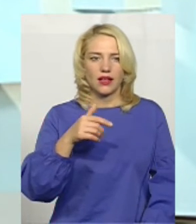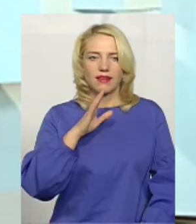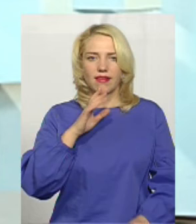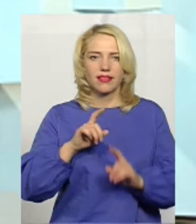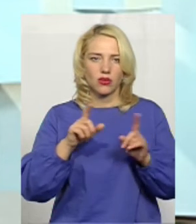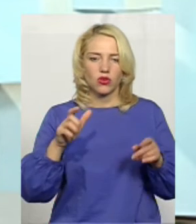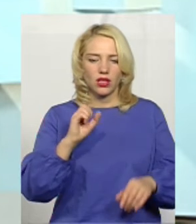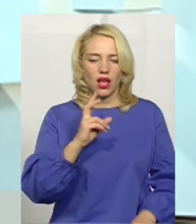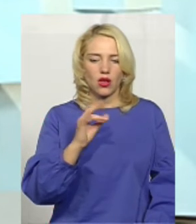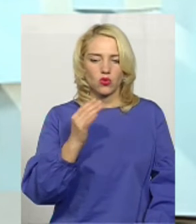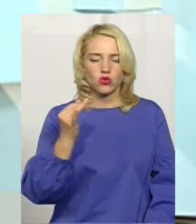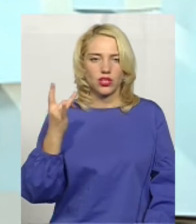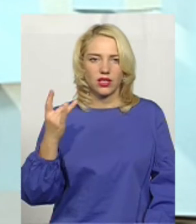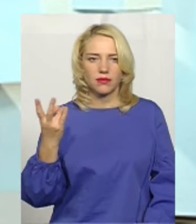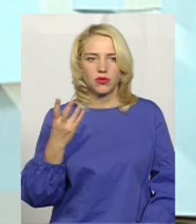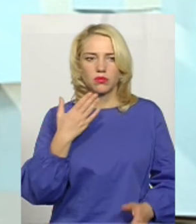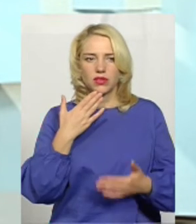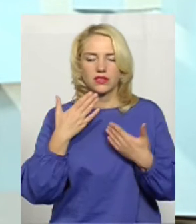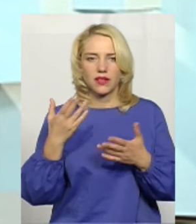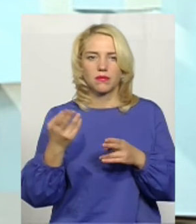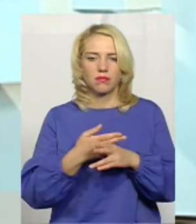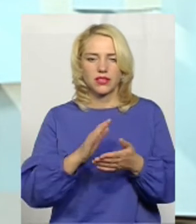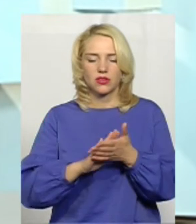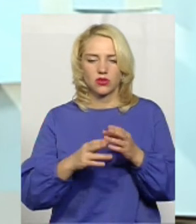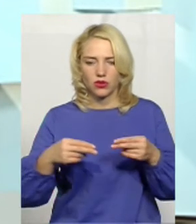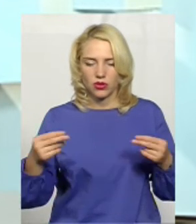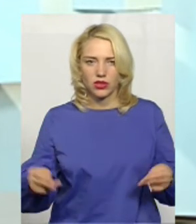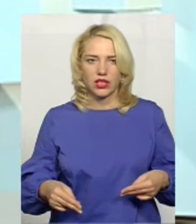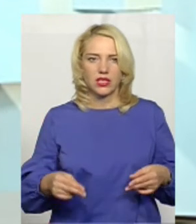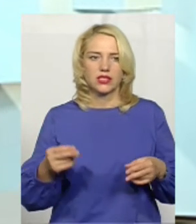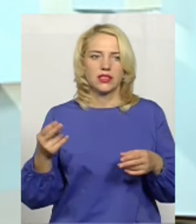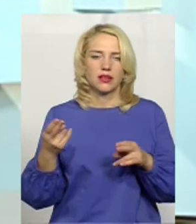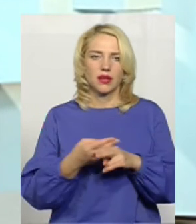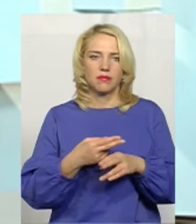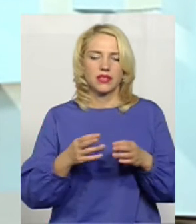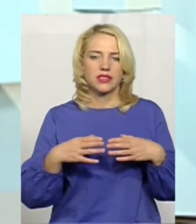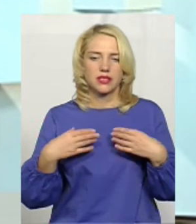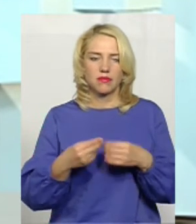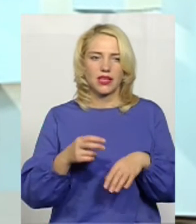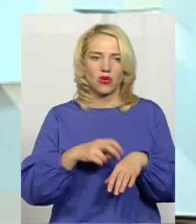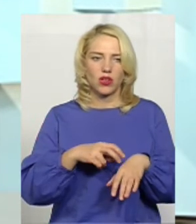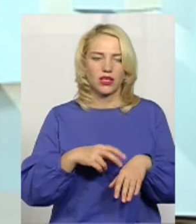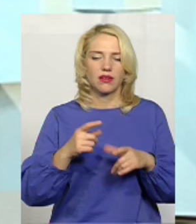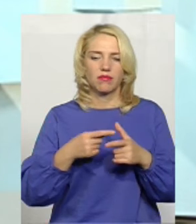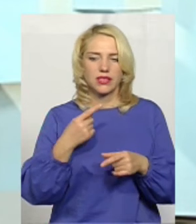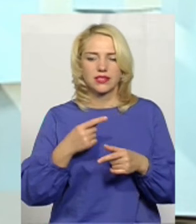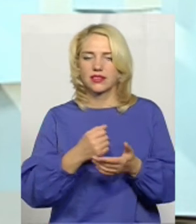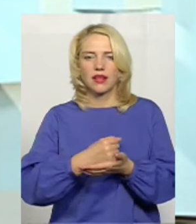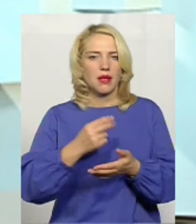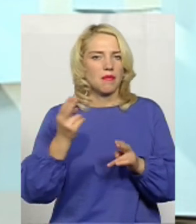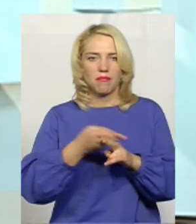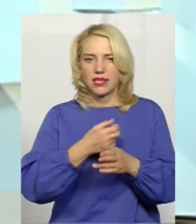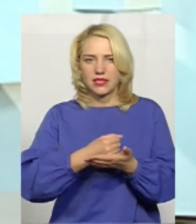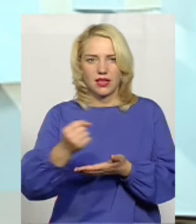звернення йде без підписання декларацій, без підписання сімейним лікарем, без направлення сімейного